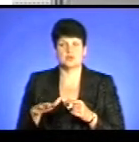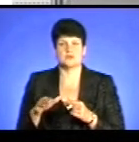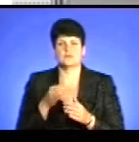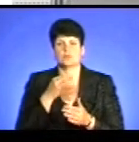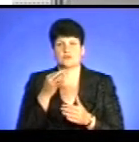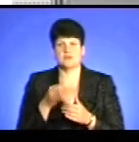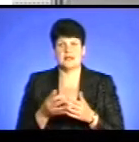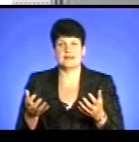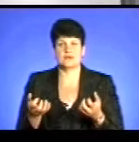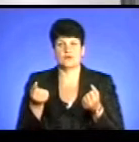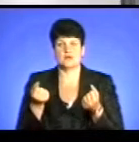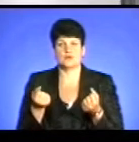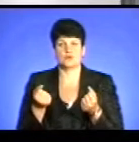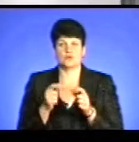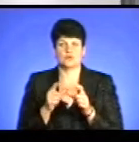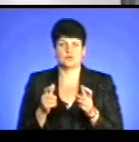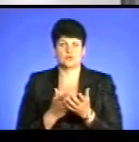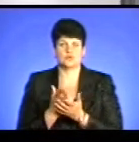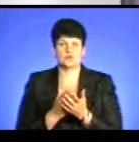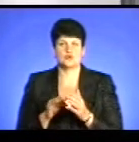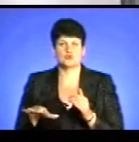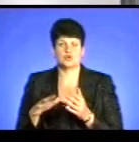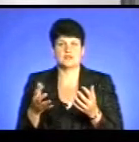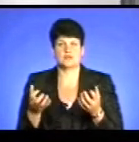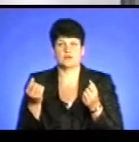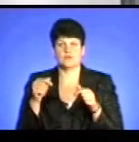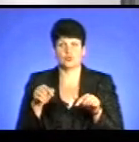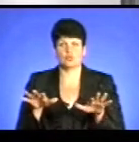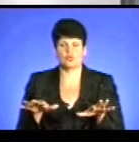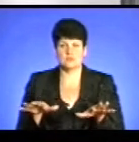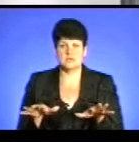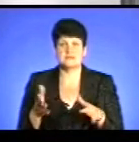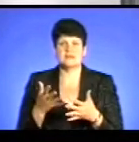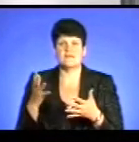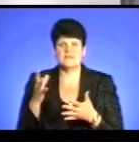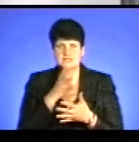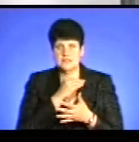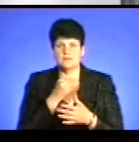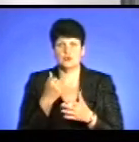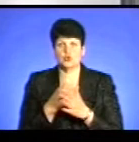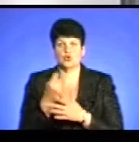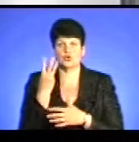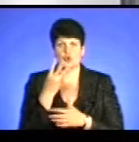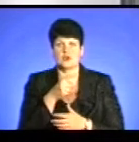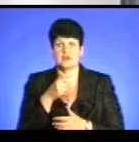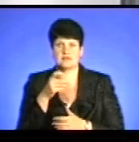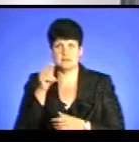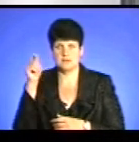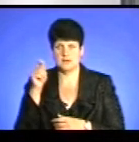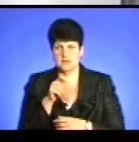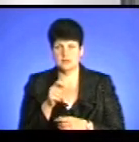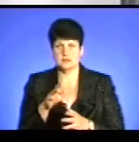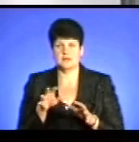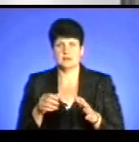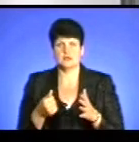відповідальності рятувальної водолазної станції. Зона рятування називається там. тому місці. Тому, де ми встигаємо до трьох хвилин прибути на місці біди і